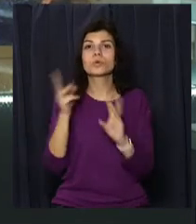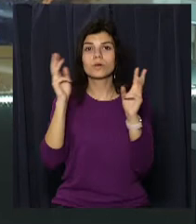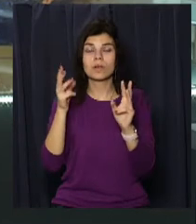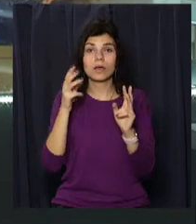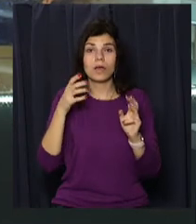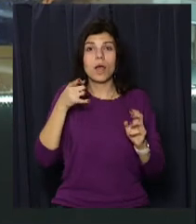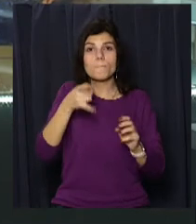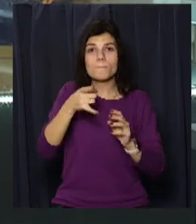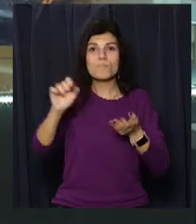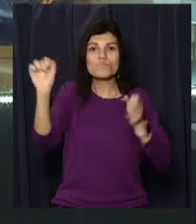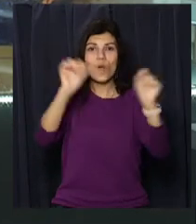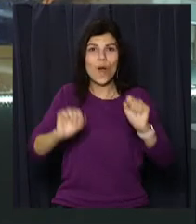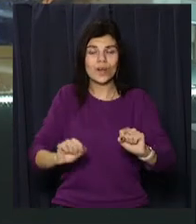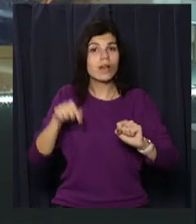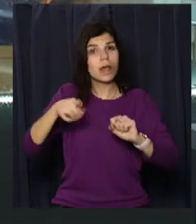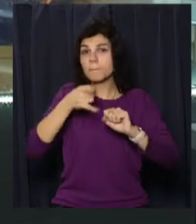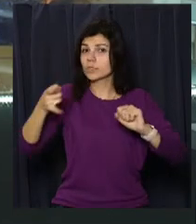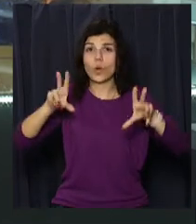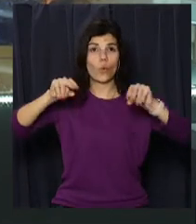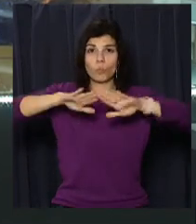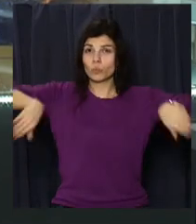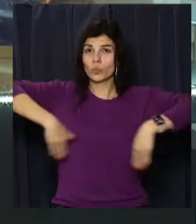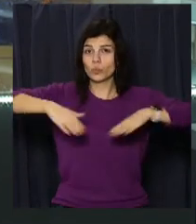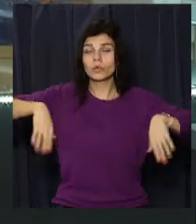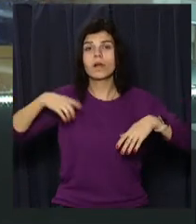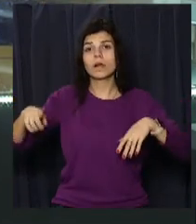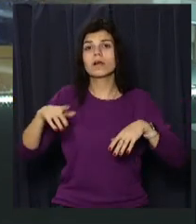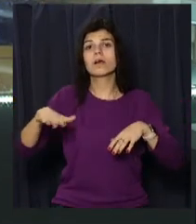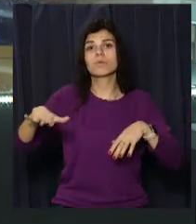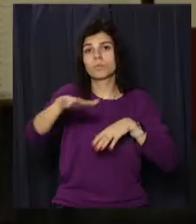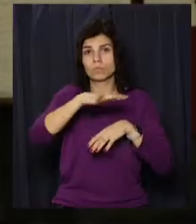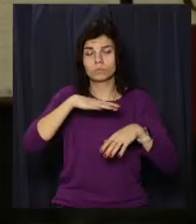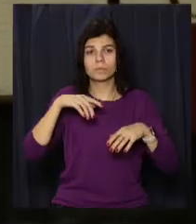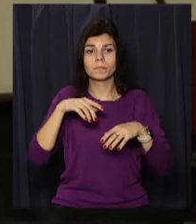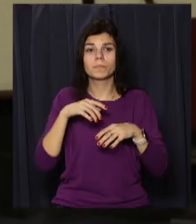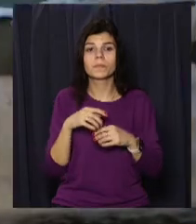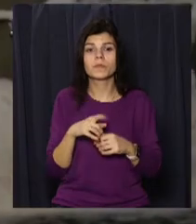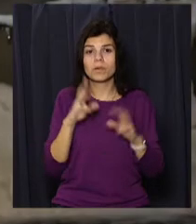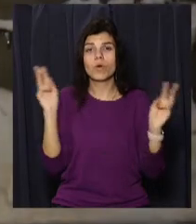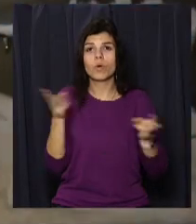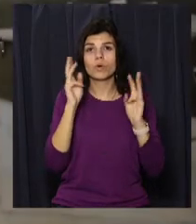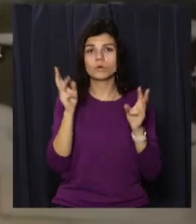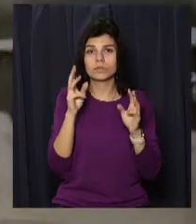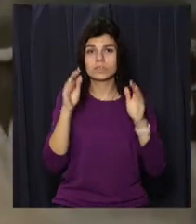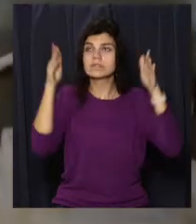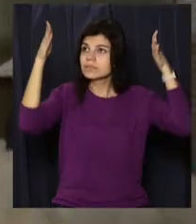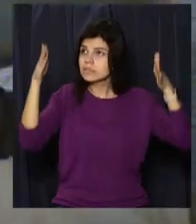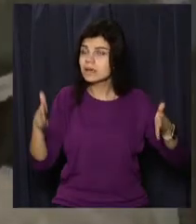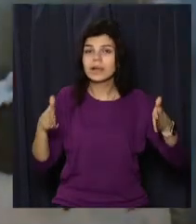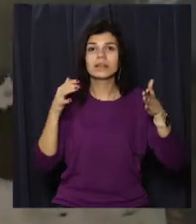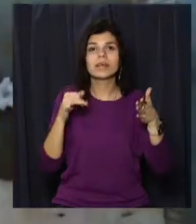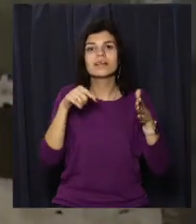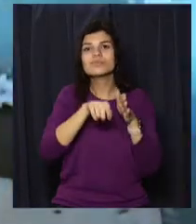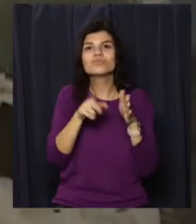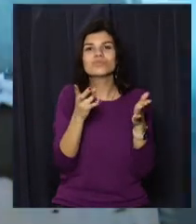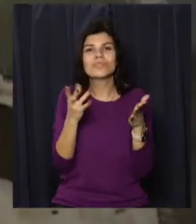автомийка. Всередині машин не було. Вогонь охопив підсобне приміщення. У пожежі згоріло блицювання стін та побутові